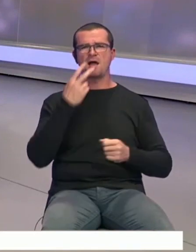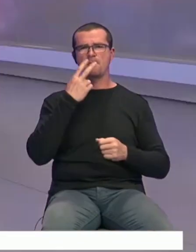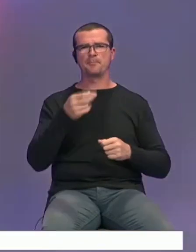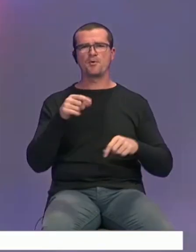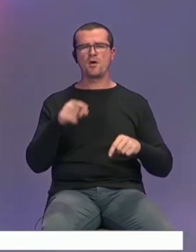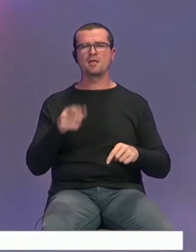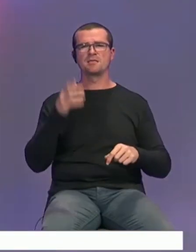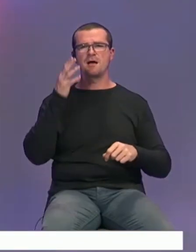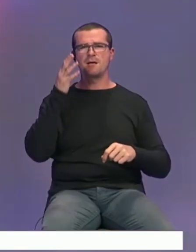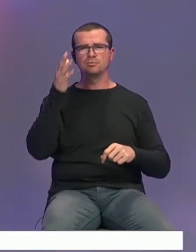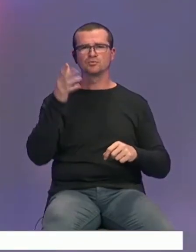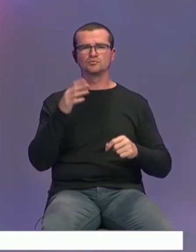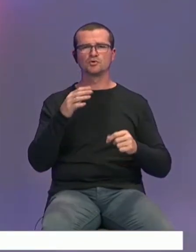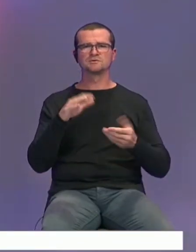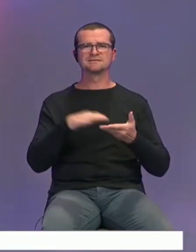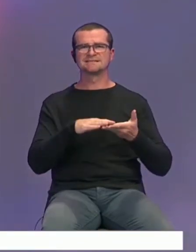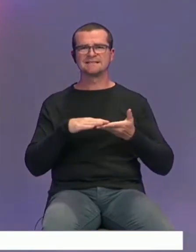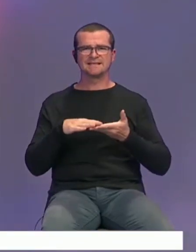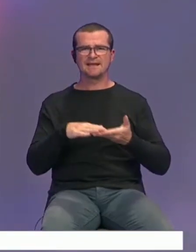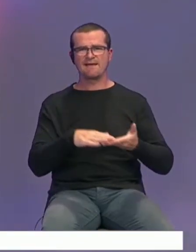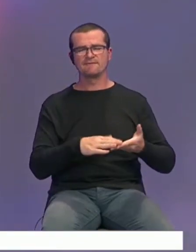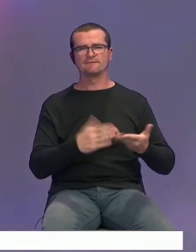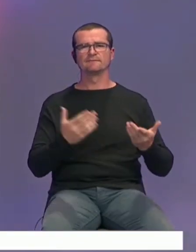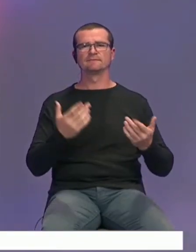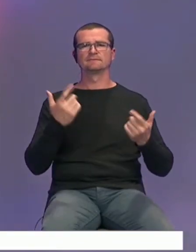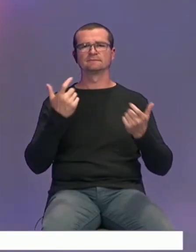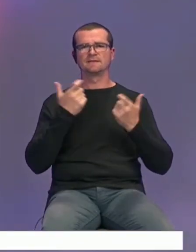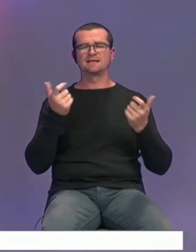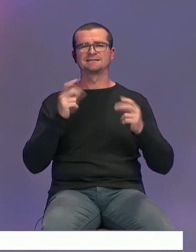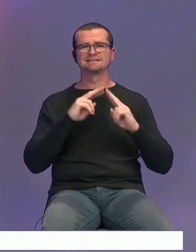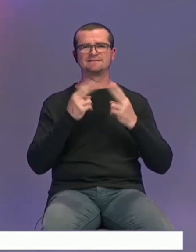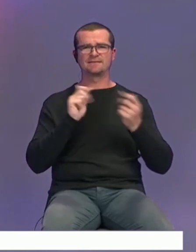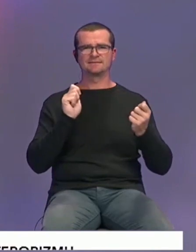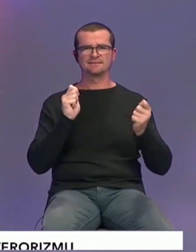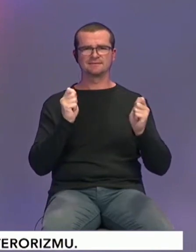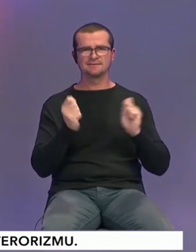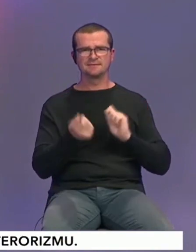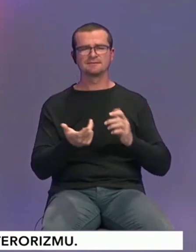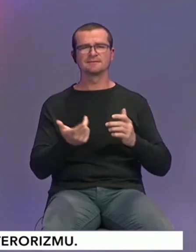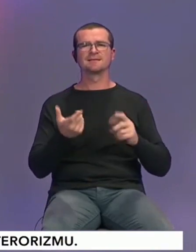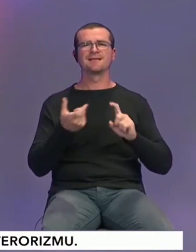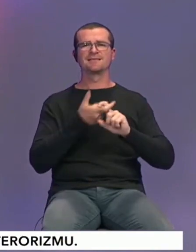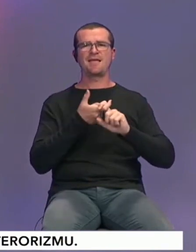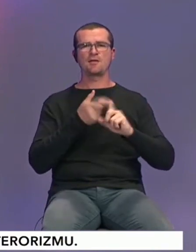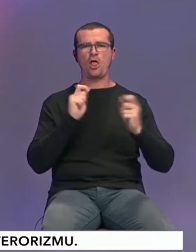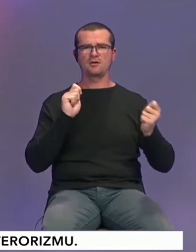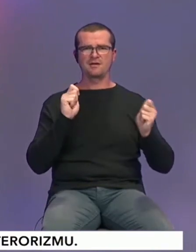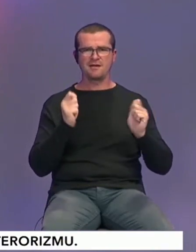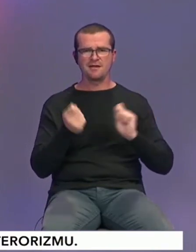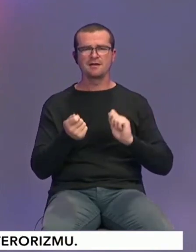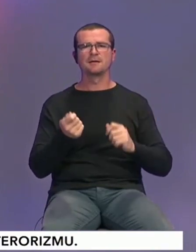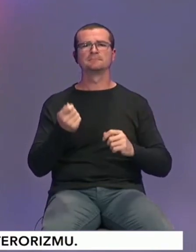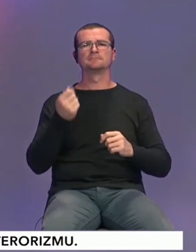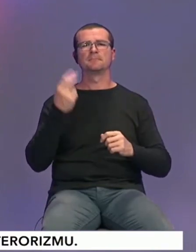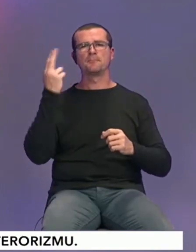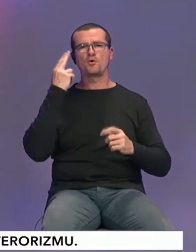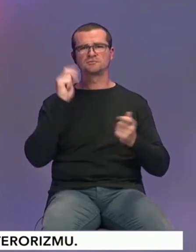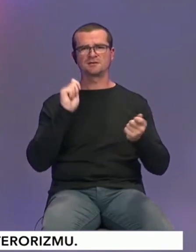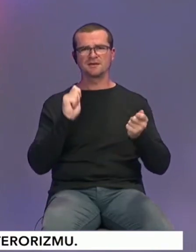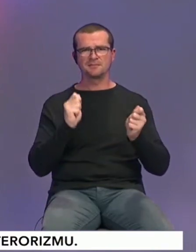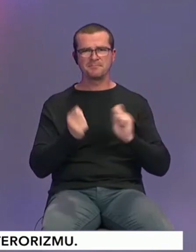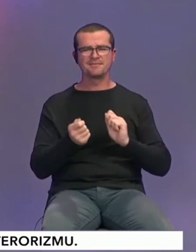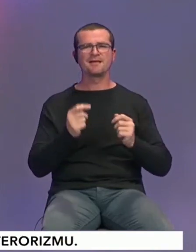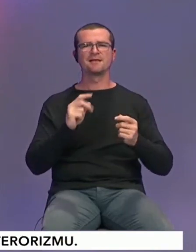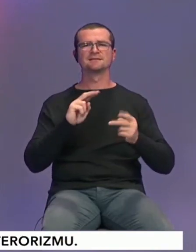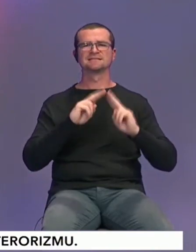budúcnosť církvy ako takej, lebo samozrejme, že ten svet sa mení, technológie sa menia, poznatky sa menia. Ten